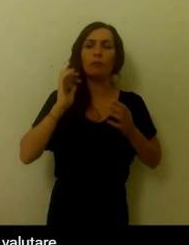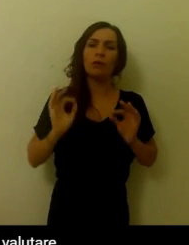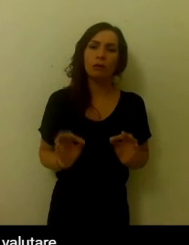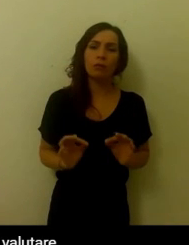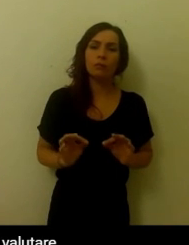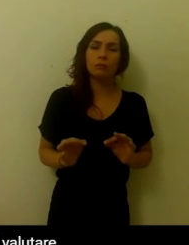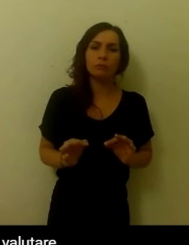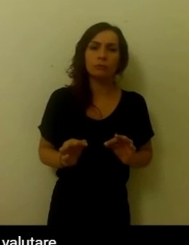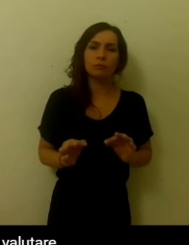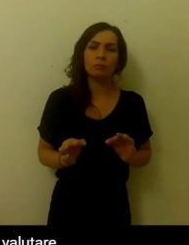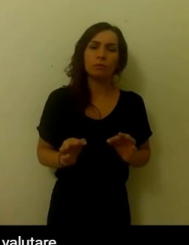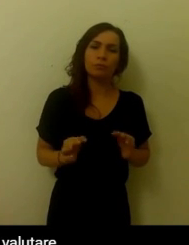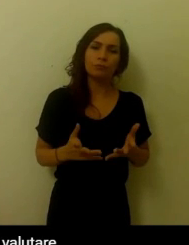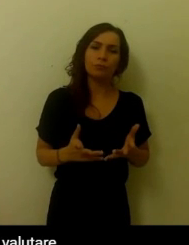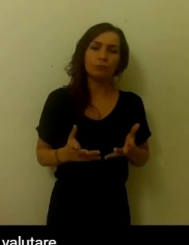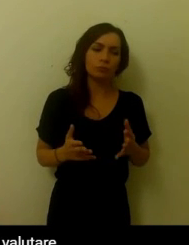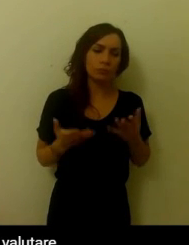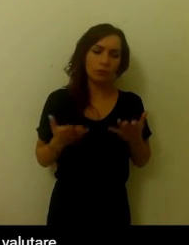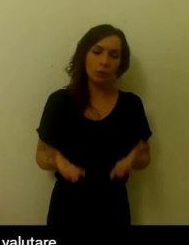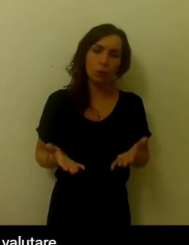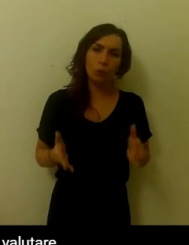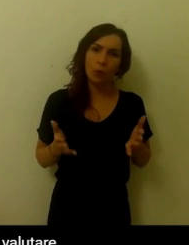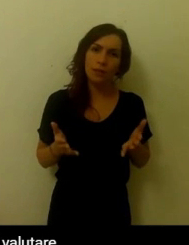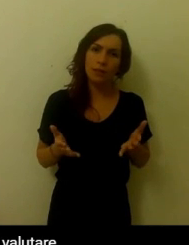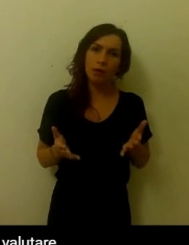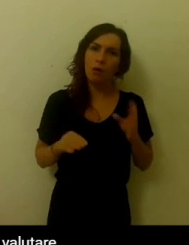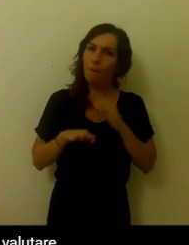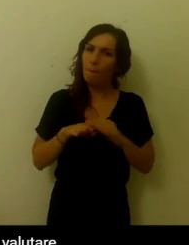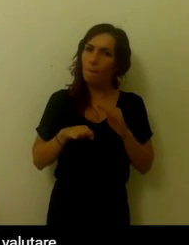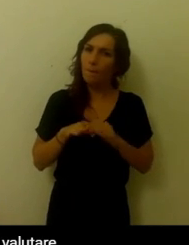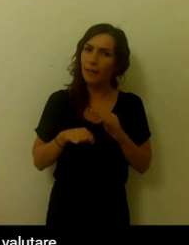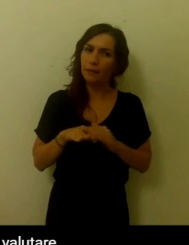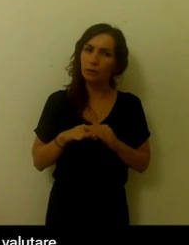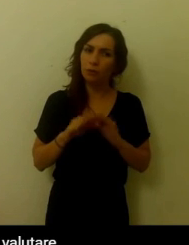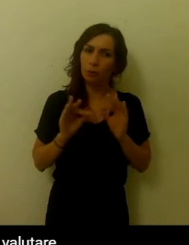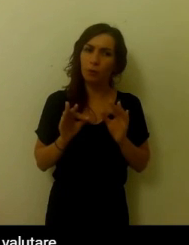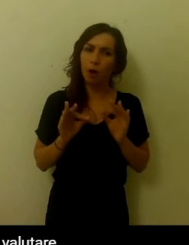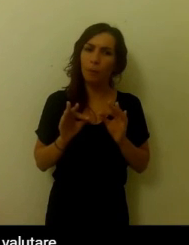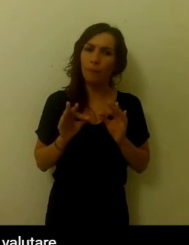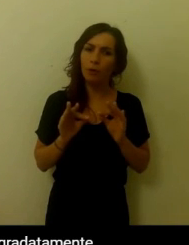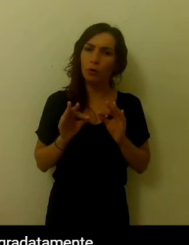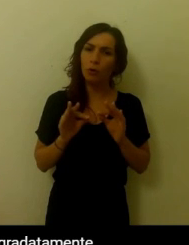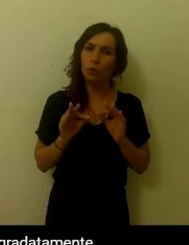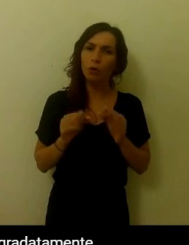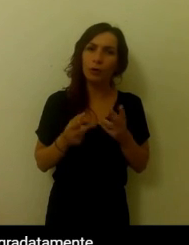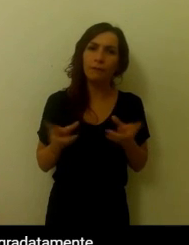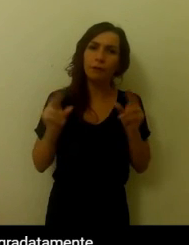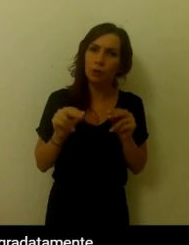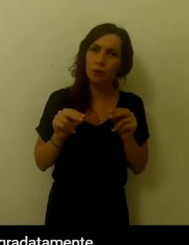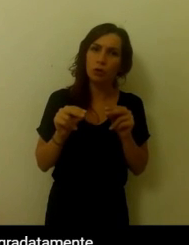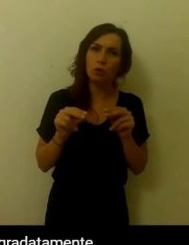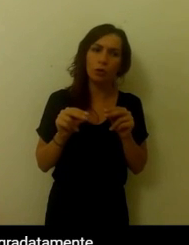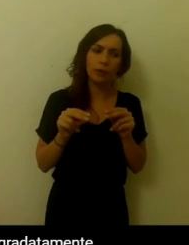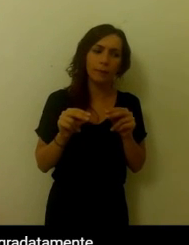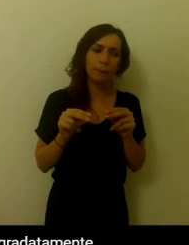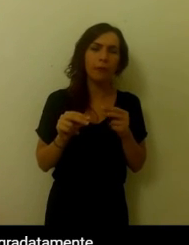metodo di rivalutazione per poter dire